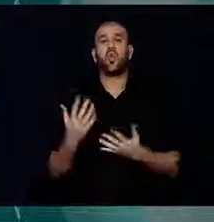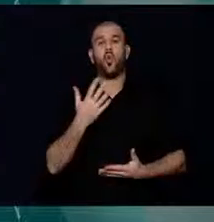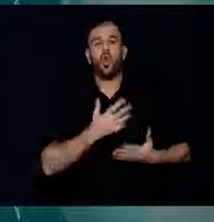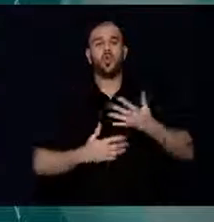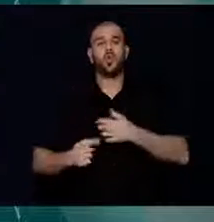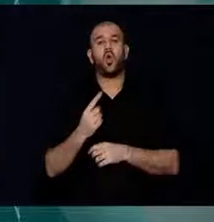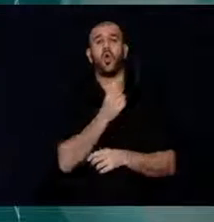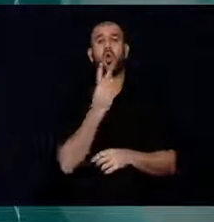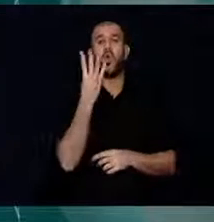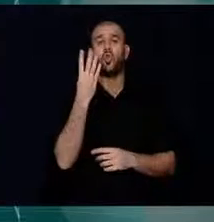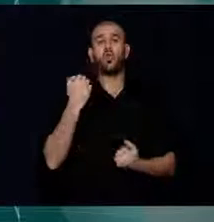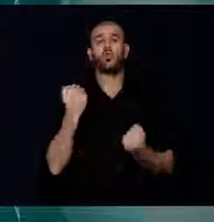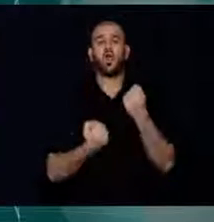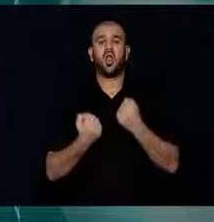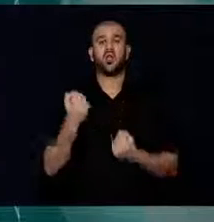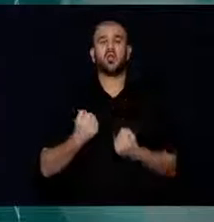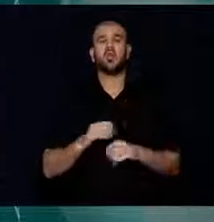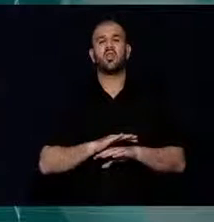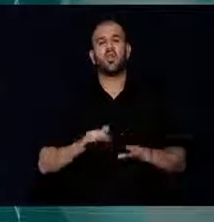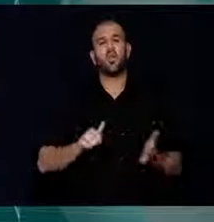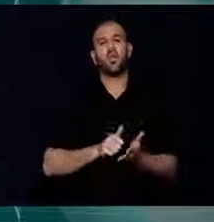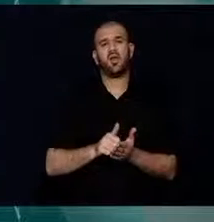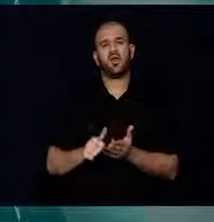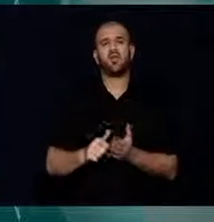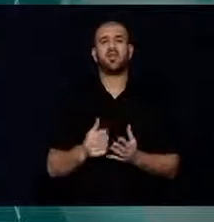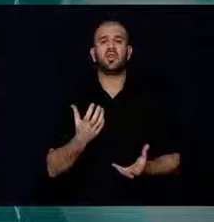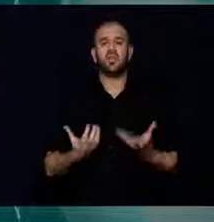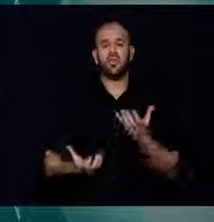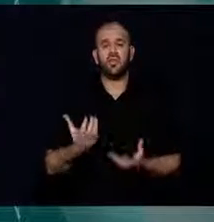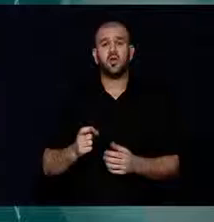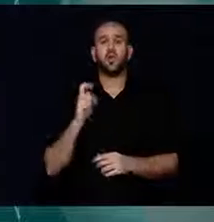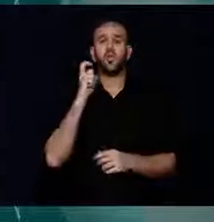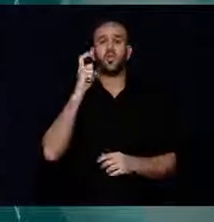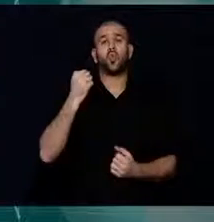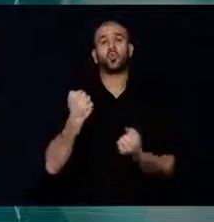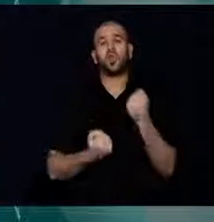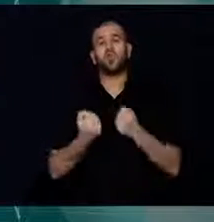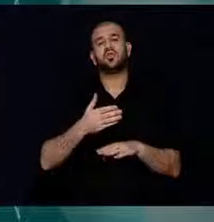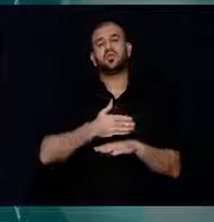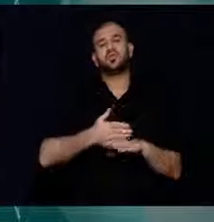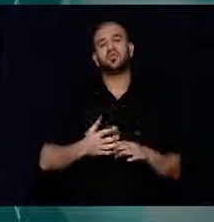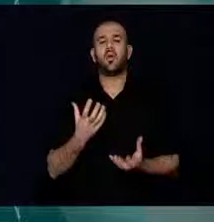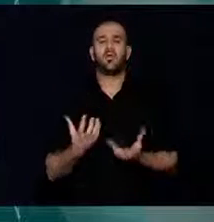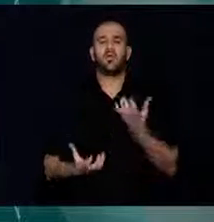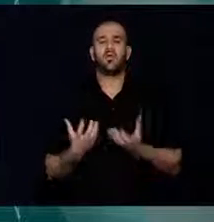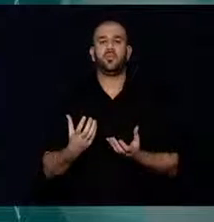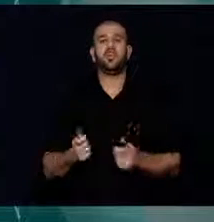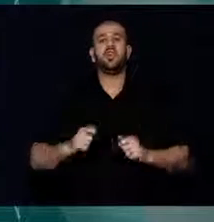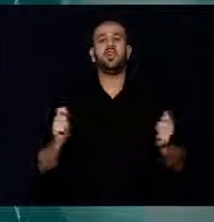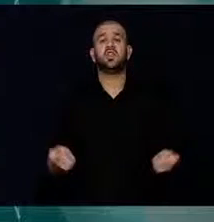İtfaiye ekipleri tarafından söndürülürken, Olaylarla ilgili polis